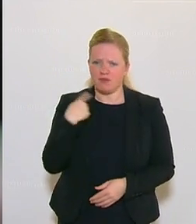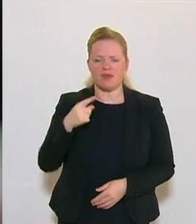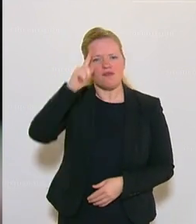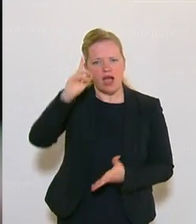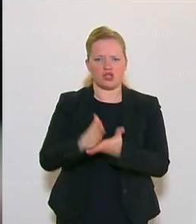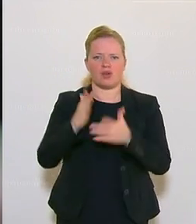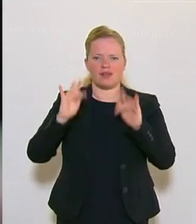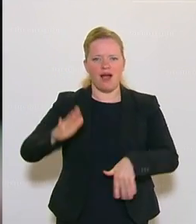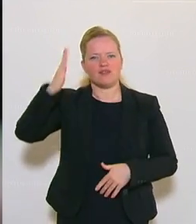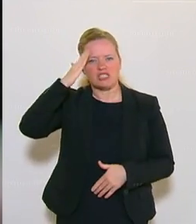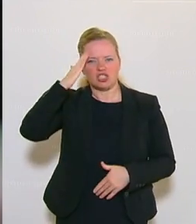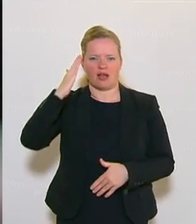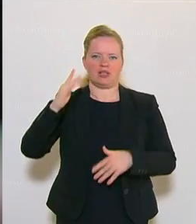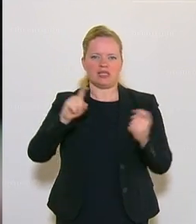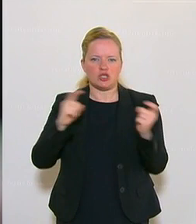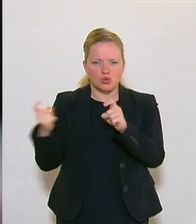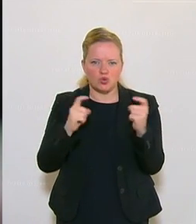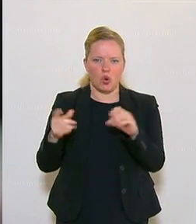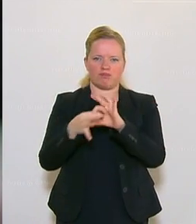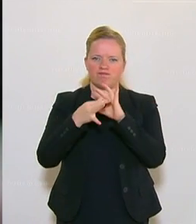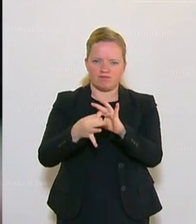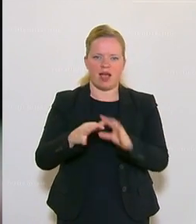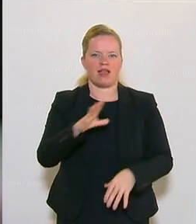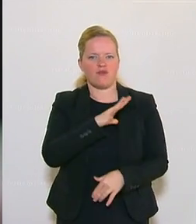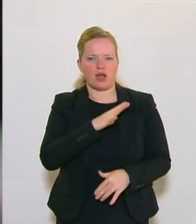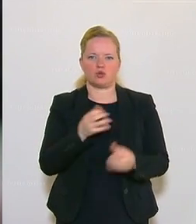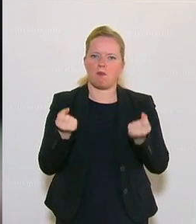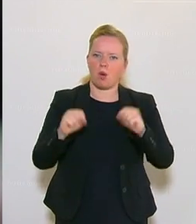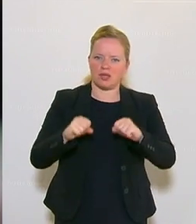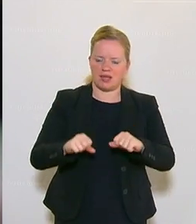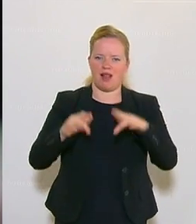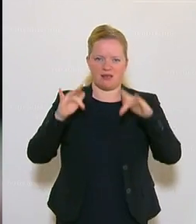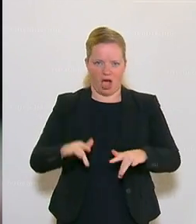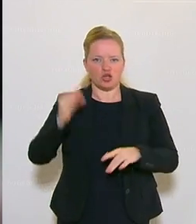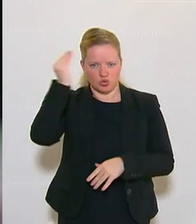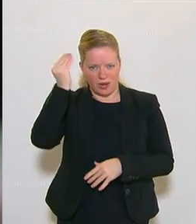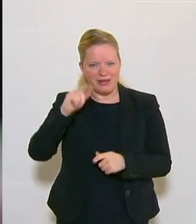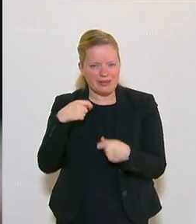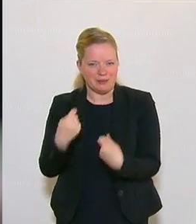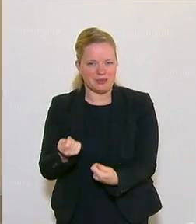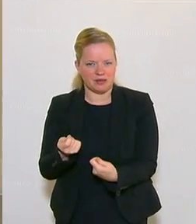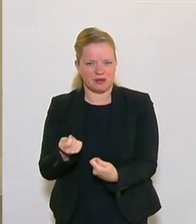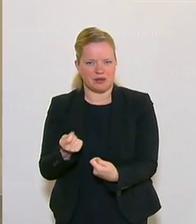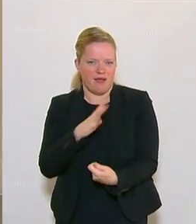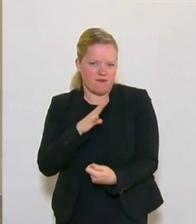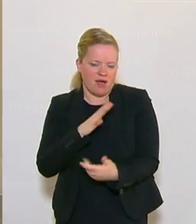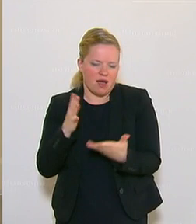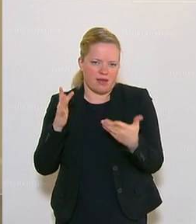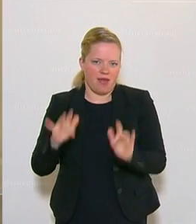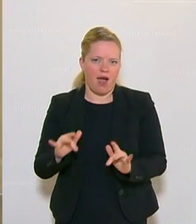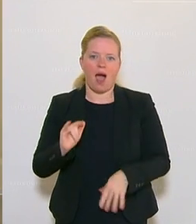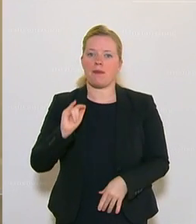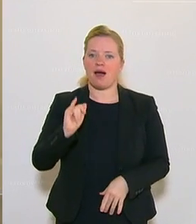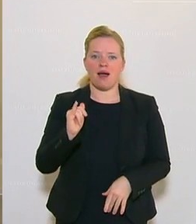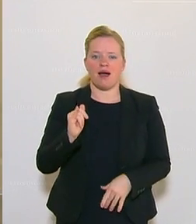Diskussion gibt, was das Gefährdungspotenzial und Infektionsrisiko in Schulen betrifft. Aber eines ist klar, es hätte